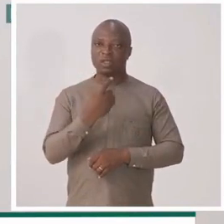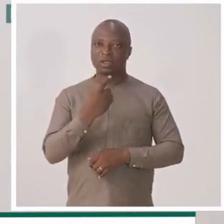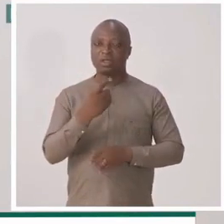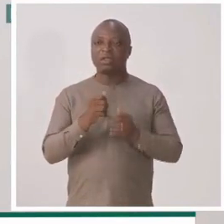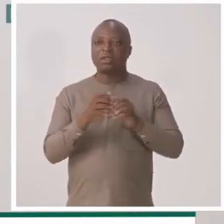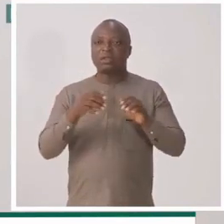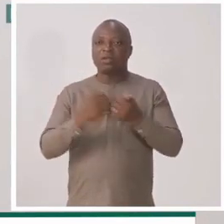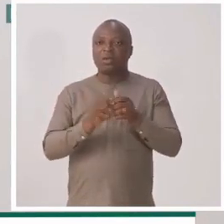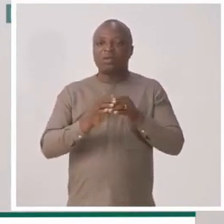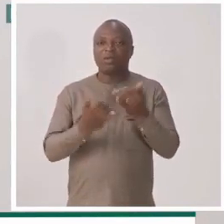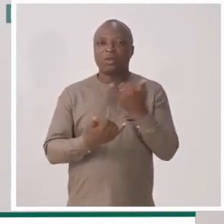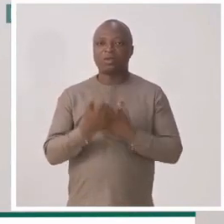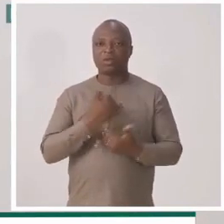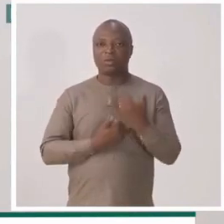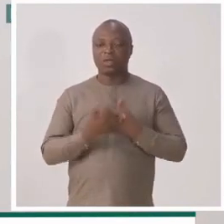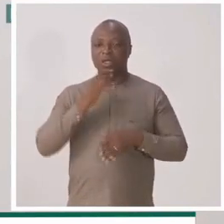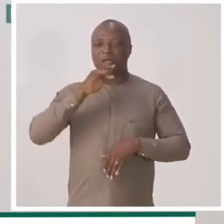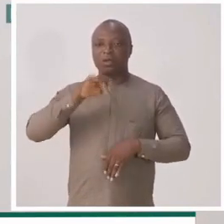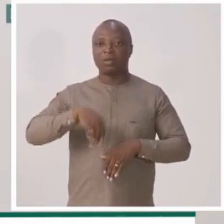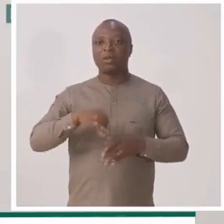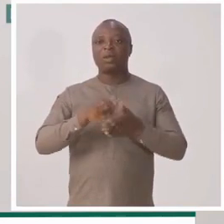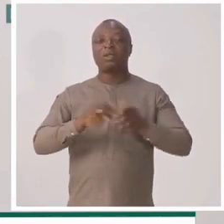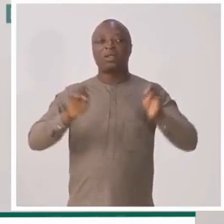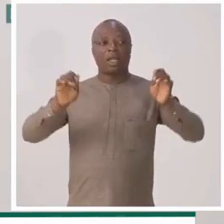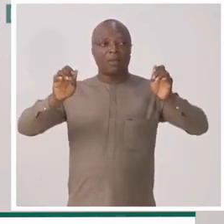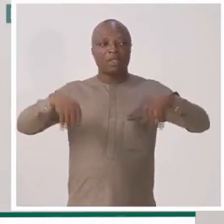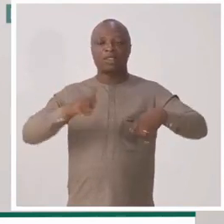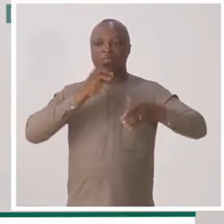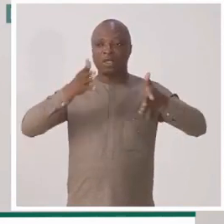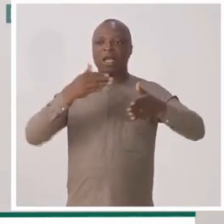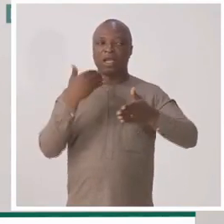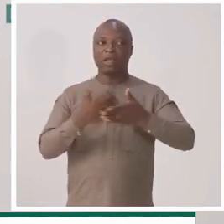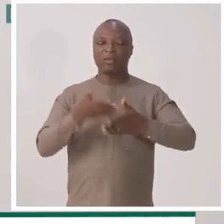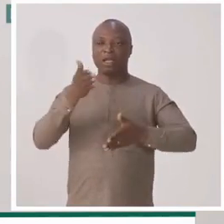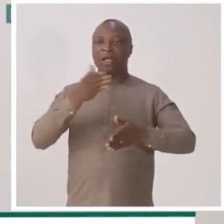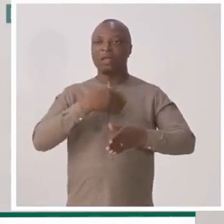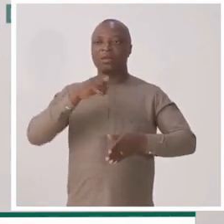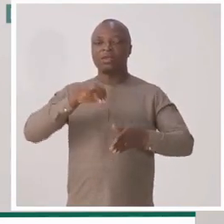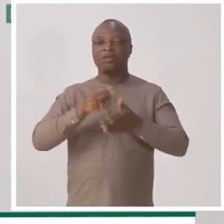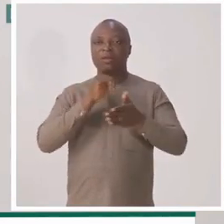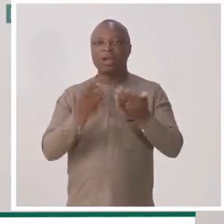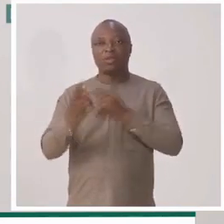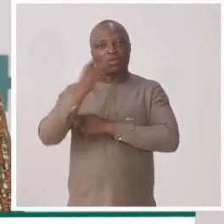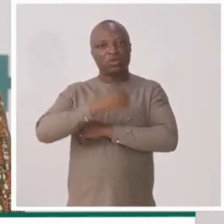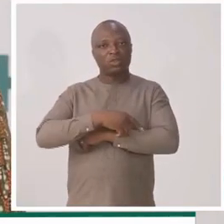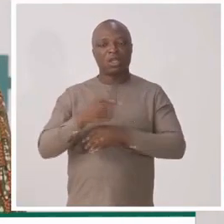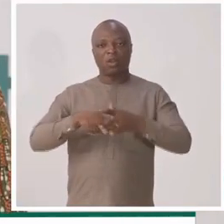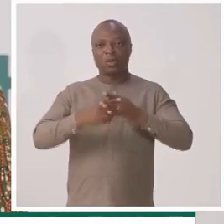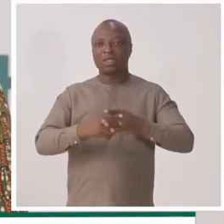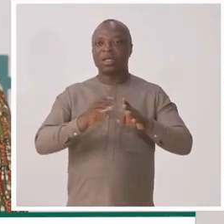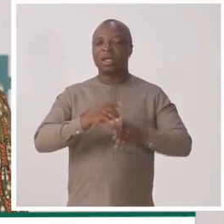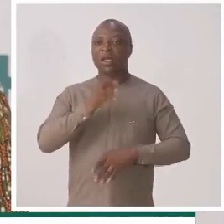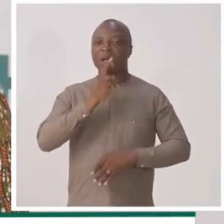sans risque de me tromper, c'est que ces capacités sont là et bien là et que ça ne date pas d'aujourd'hui. En